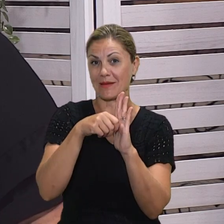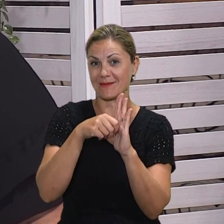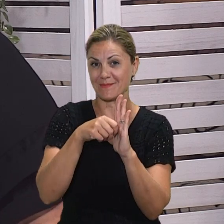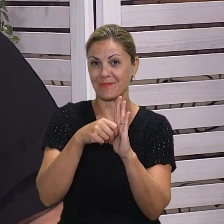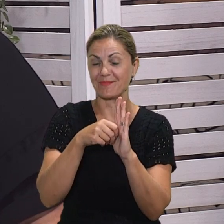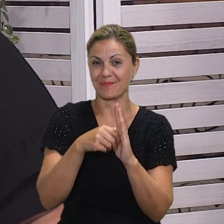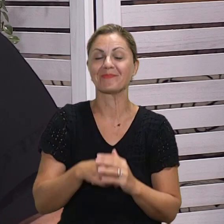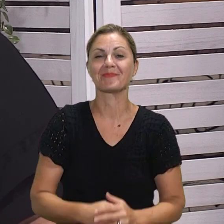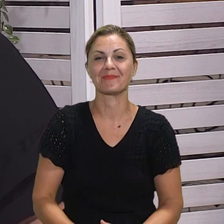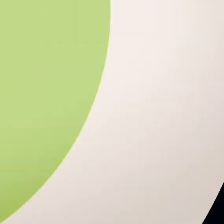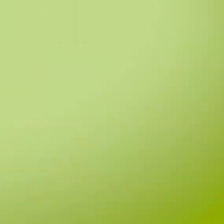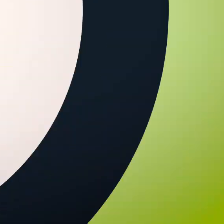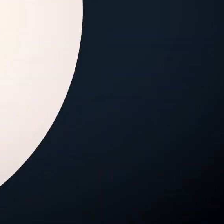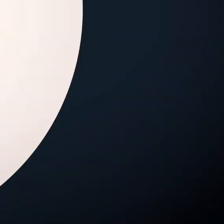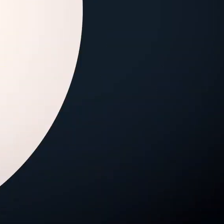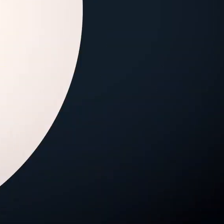kratki prilog. Pogledajmo go zajedno.